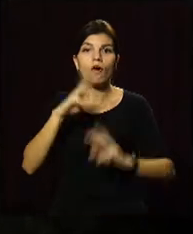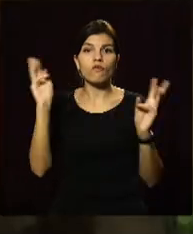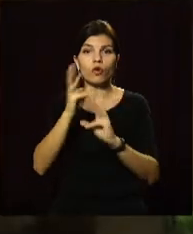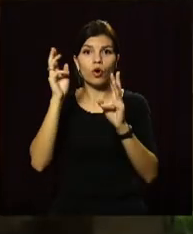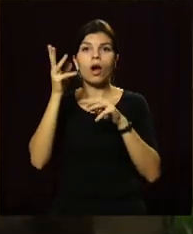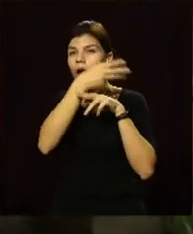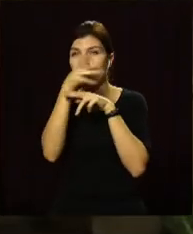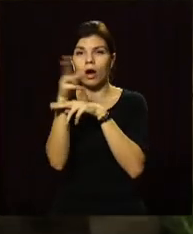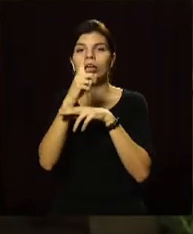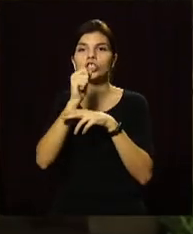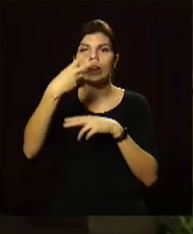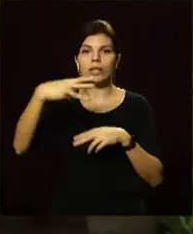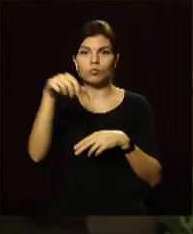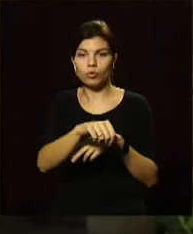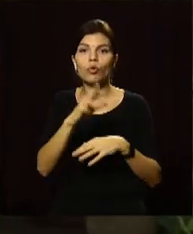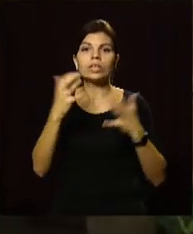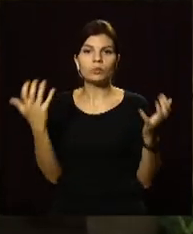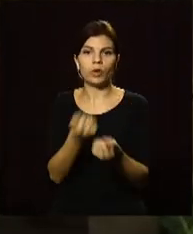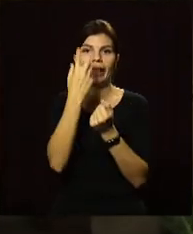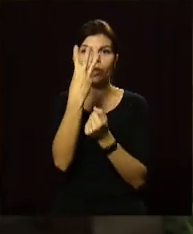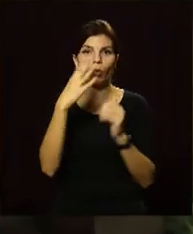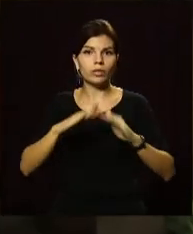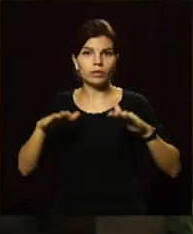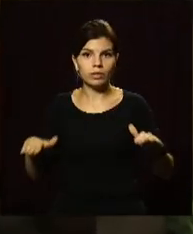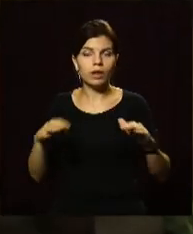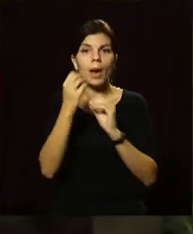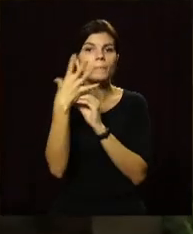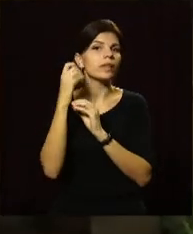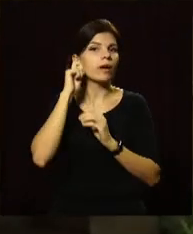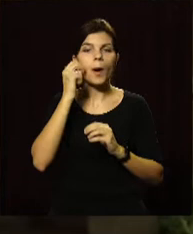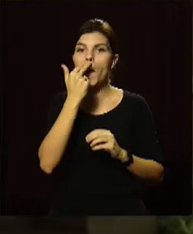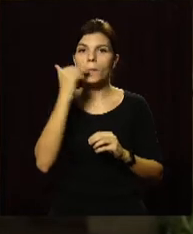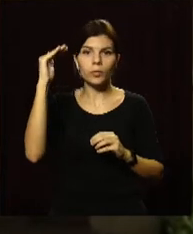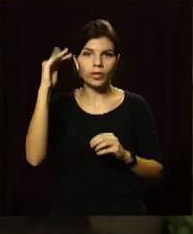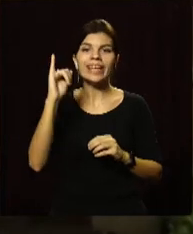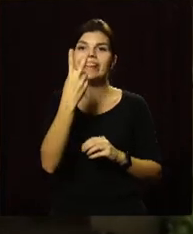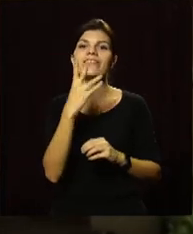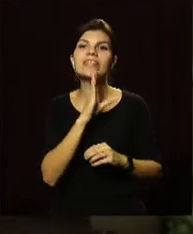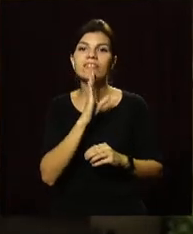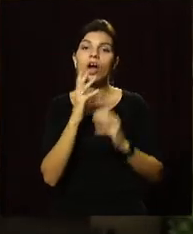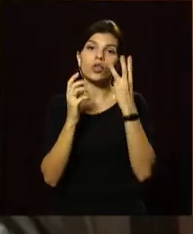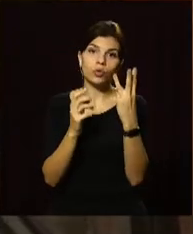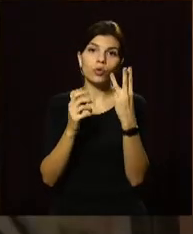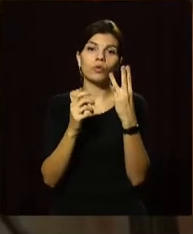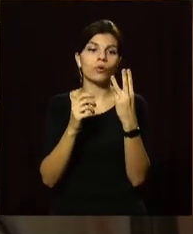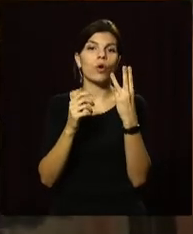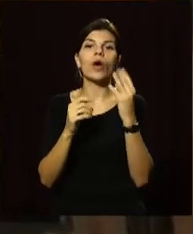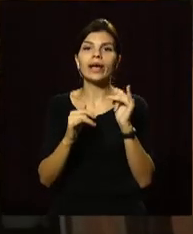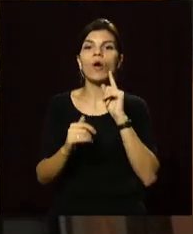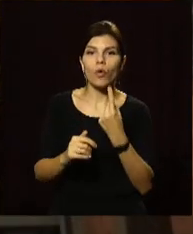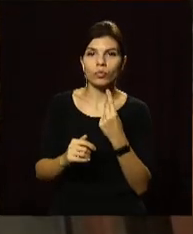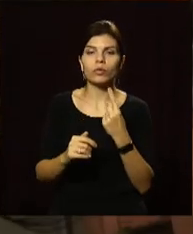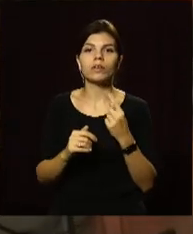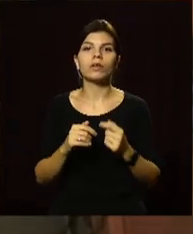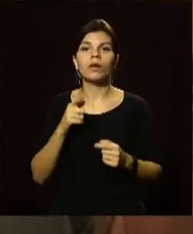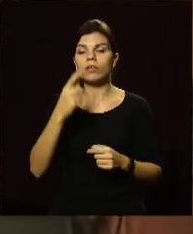загасили вогонь за півгодини та врятували трьох дітей. 15-річного підлітка та двох дівчаток – трьох та одного року. У ДСНС